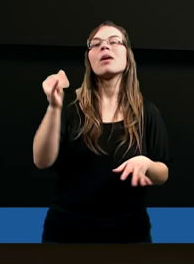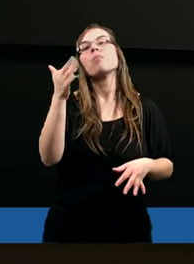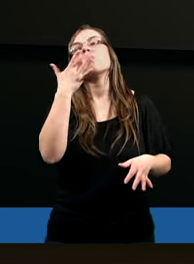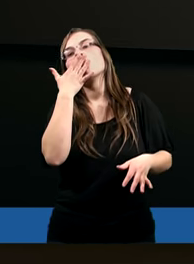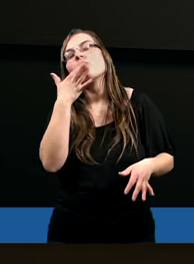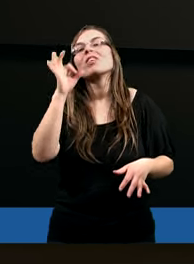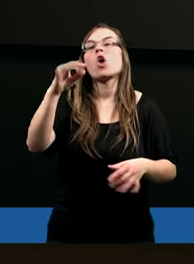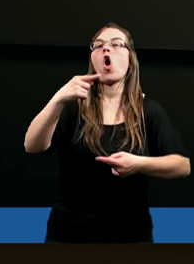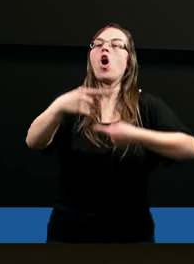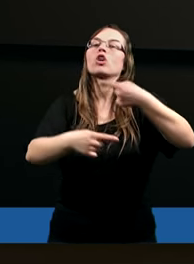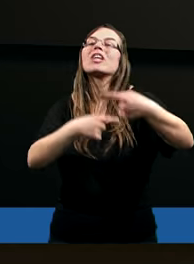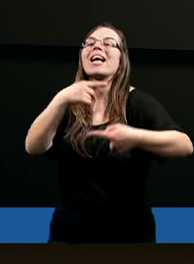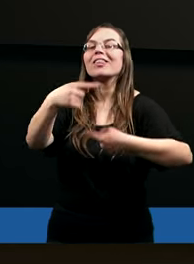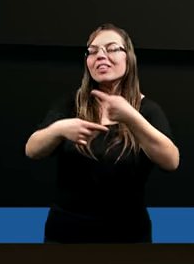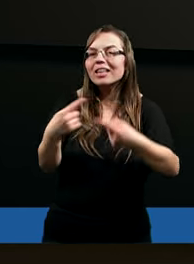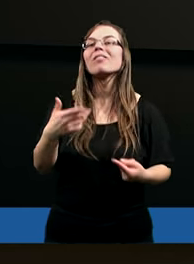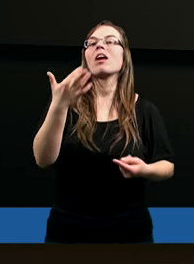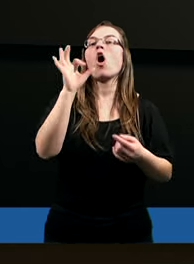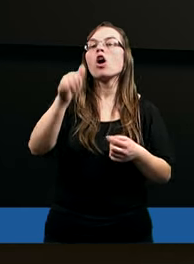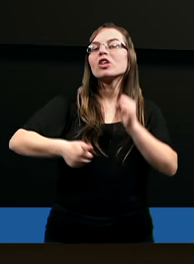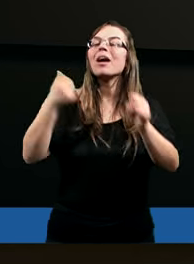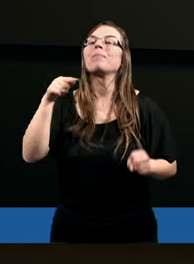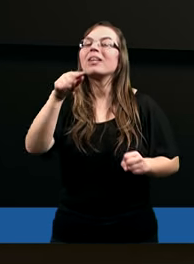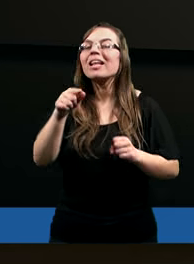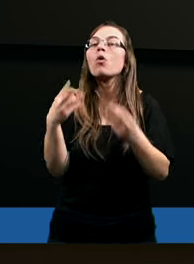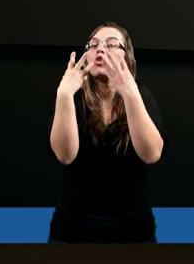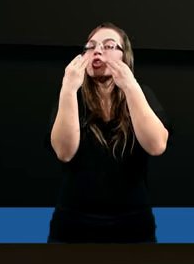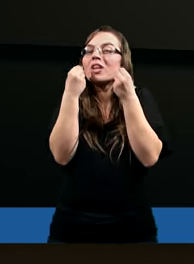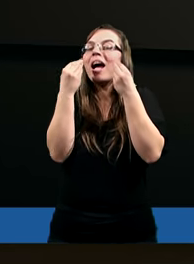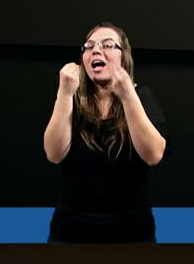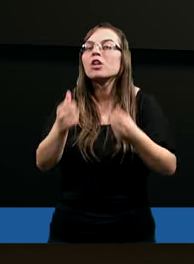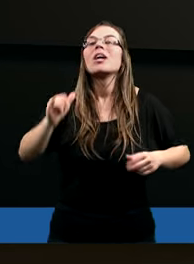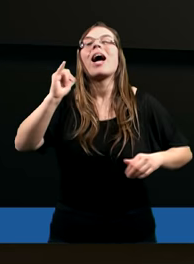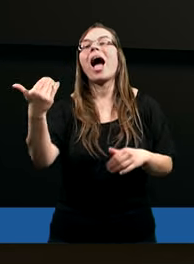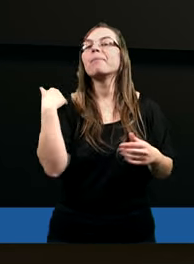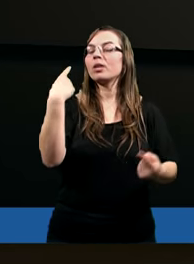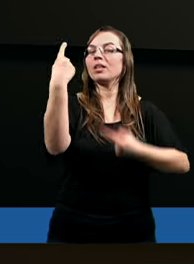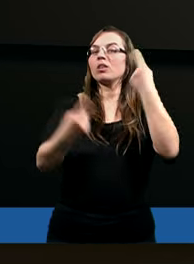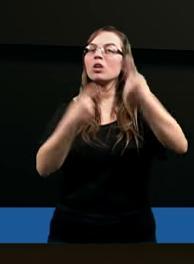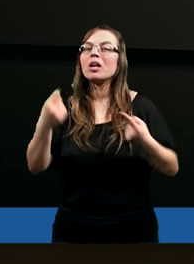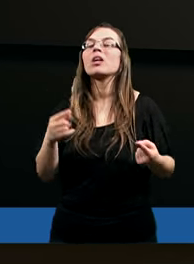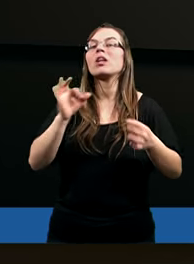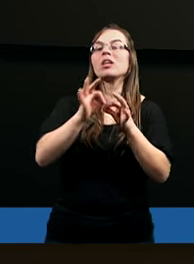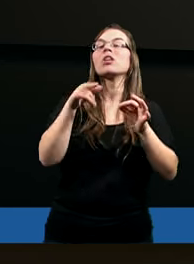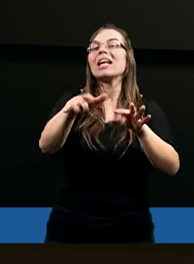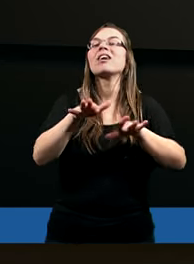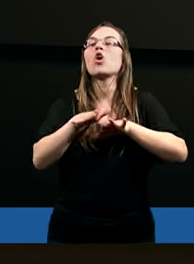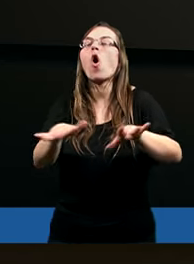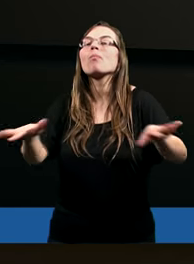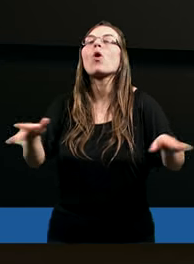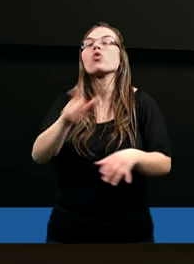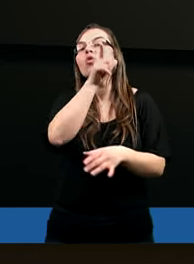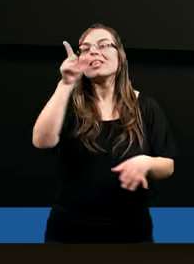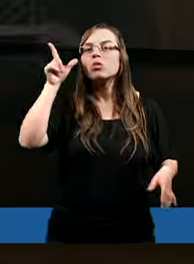mówimy o dziedzictwie, o tym, żeby się z tego cieszyć. Jaka była sytuacja tych rozproszonych